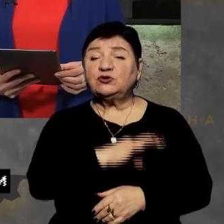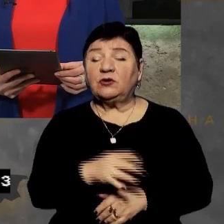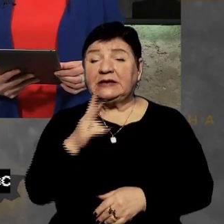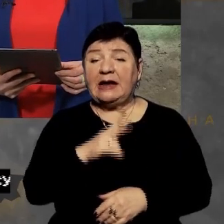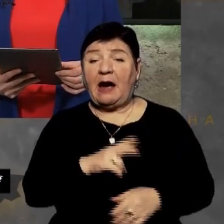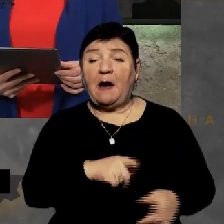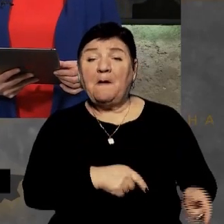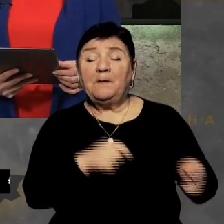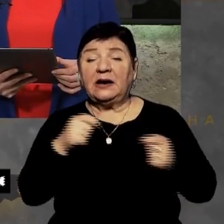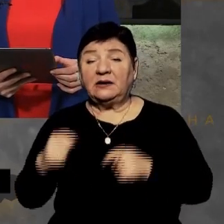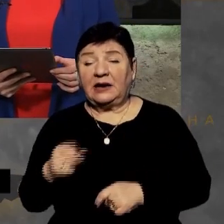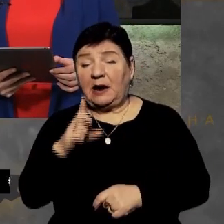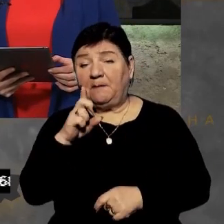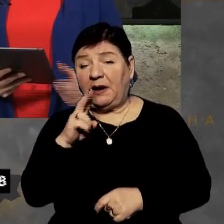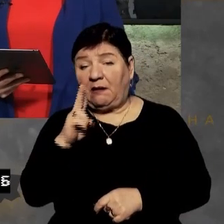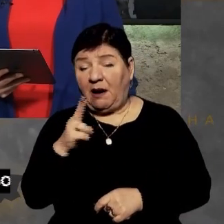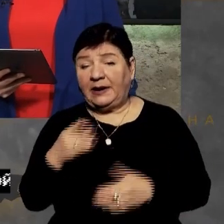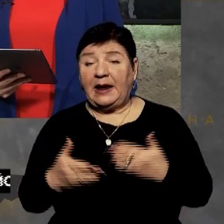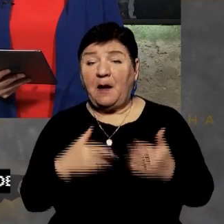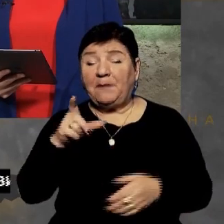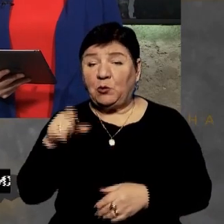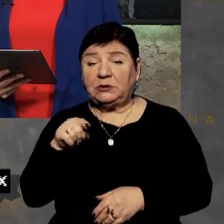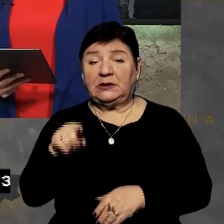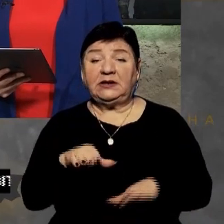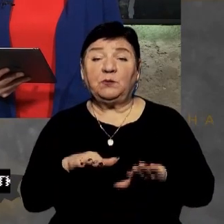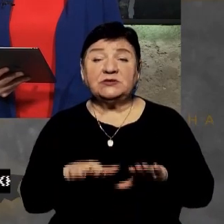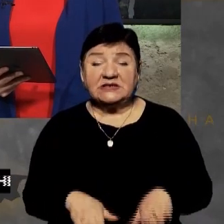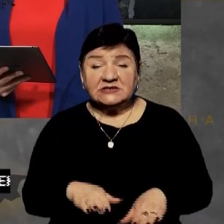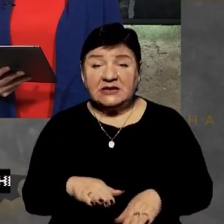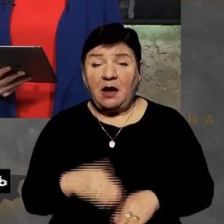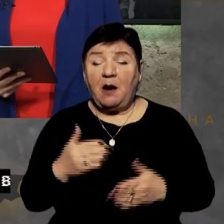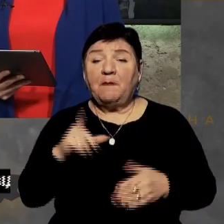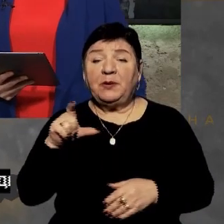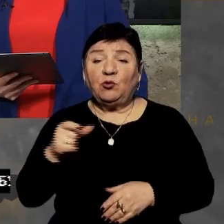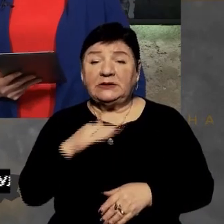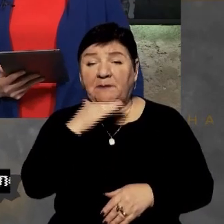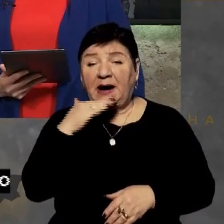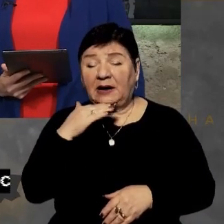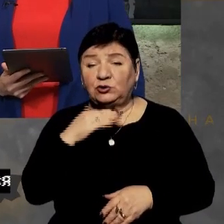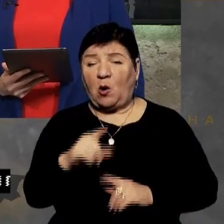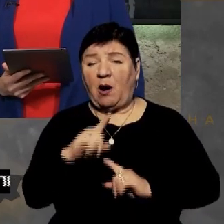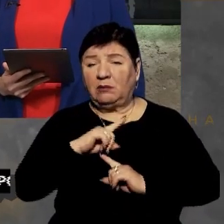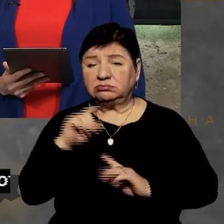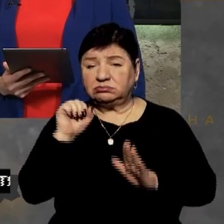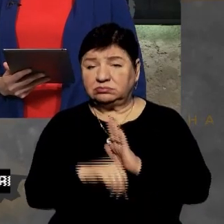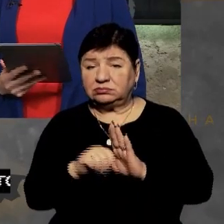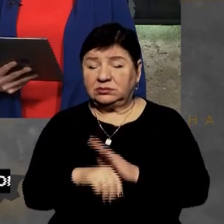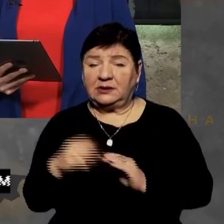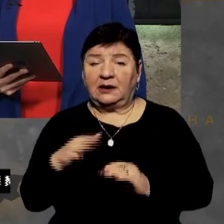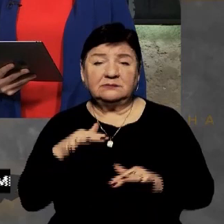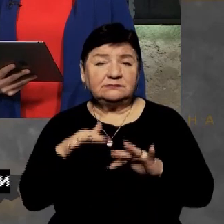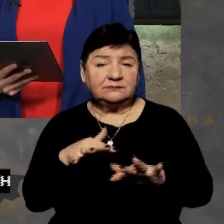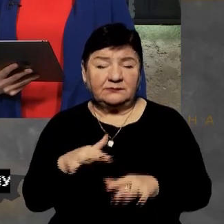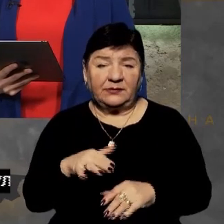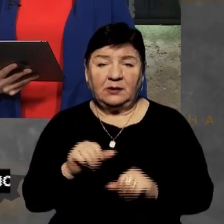перекидання і БК, і піхоти на ті позиції. Піхоти у них багато гине, тому що вони просто тупо гонять на штурм. Це